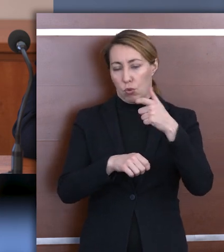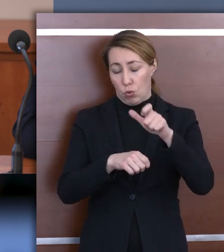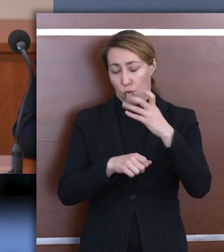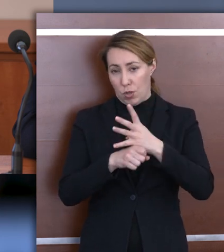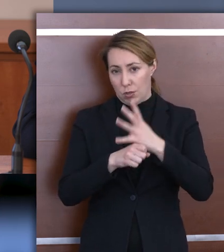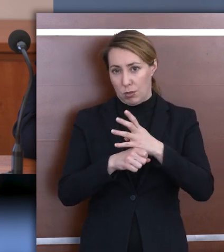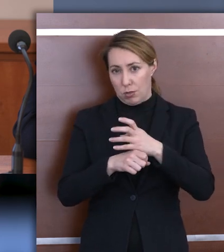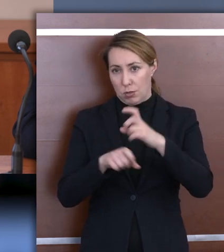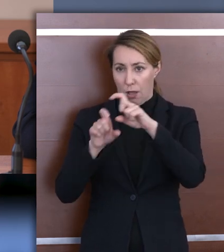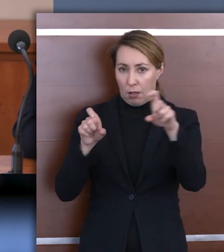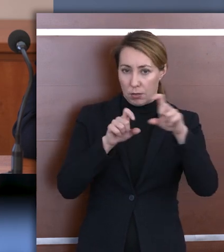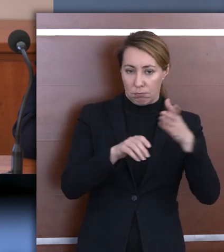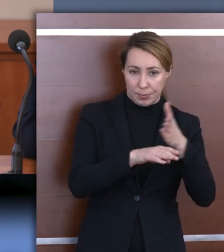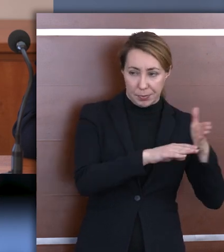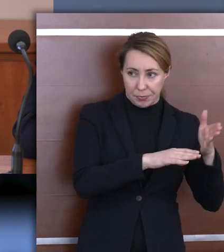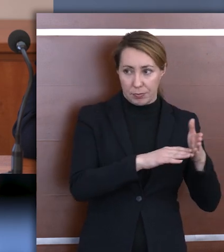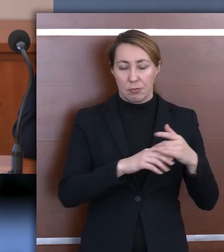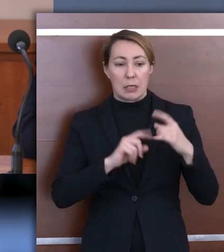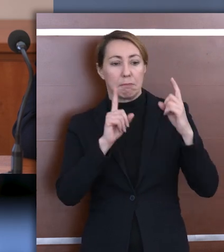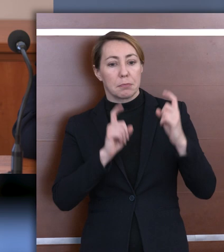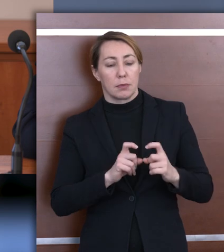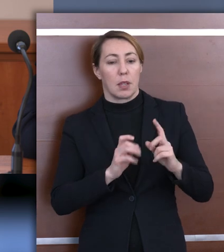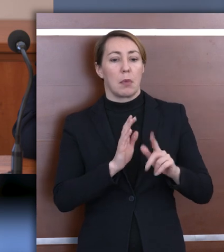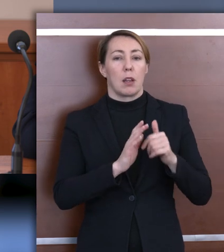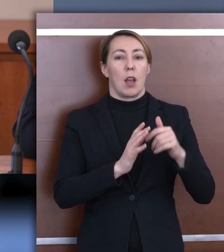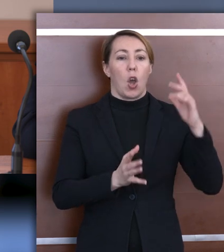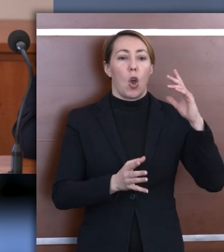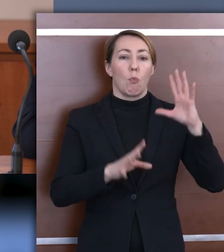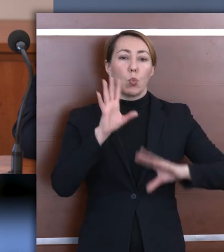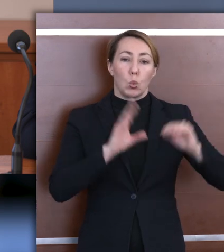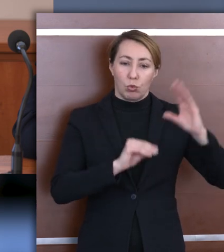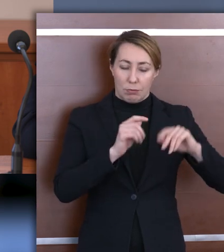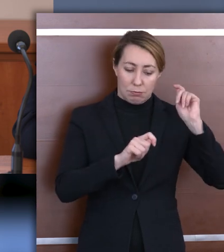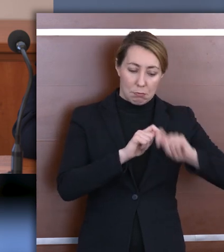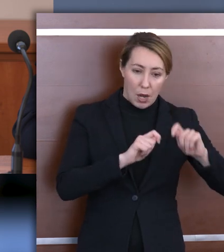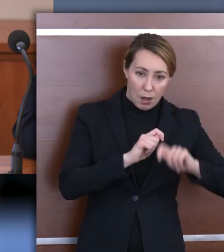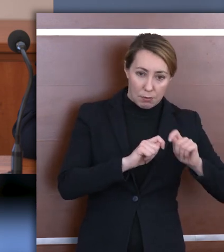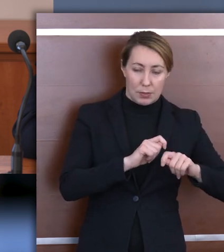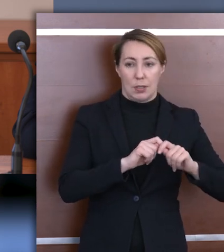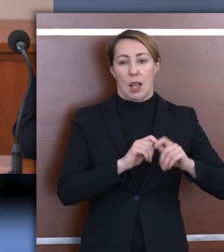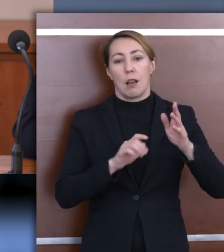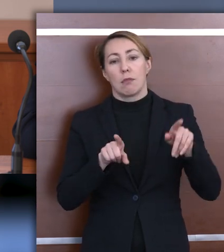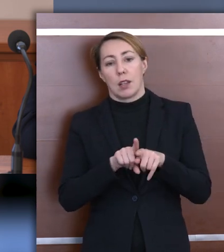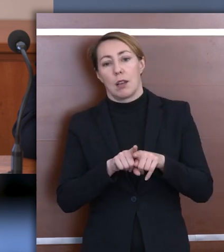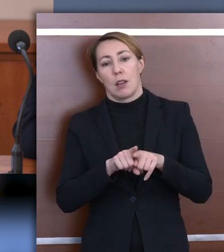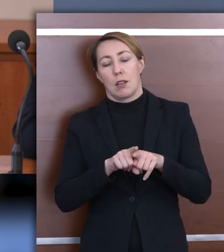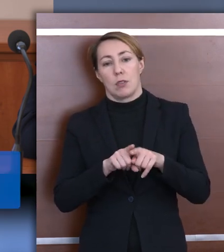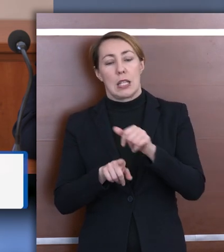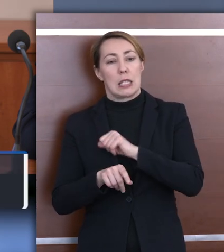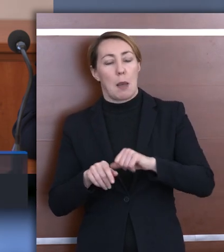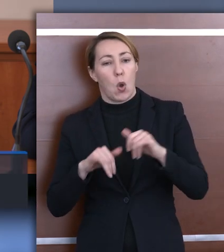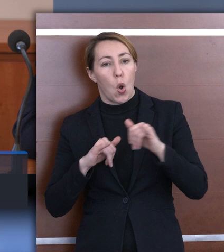Zaczynamy zawsze badaniem budżetu, ale również zagadnienia od samorządów,